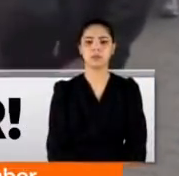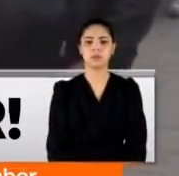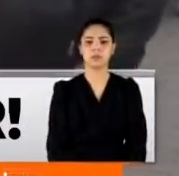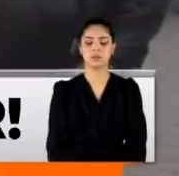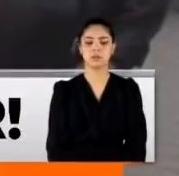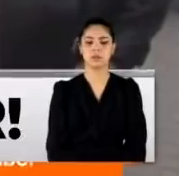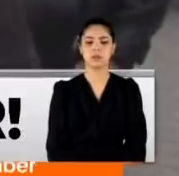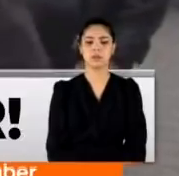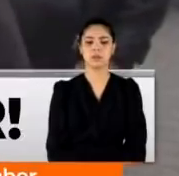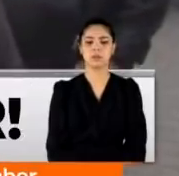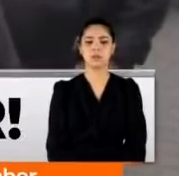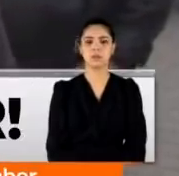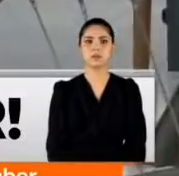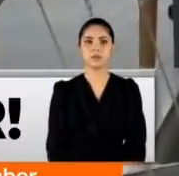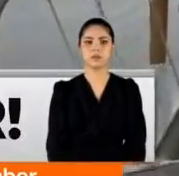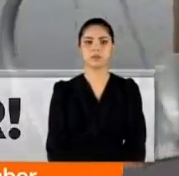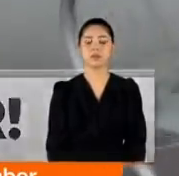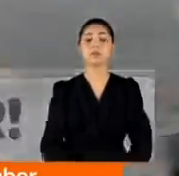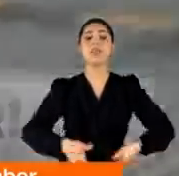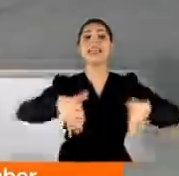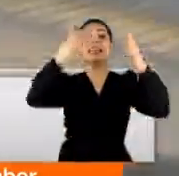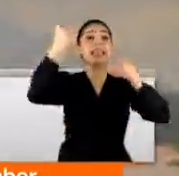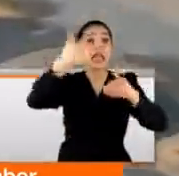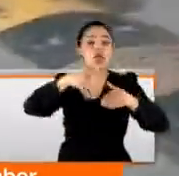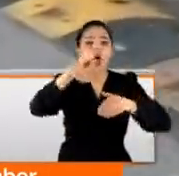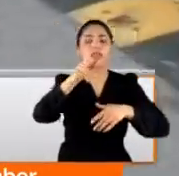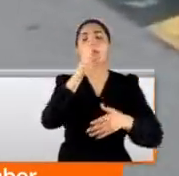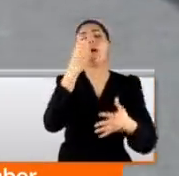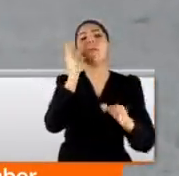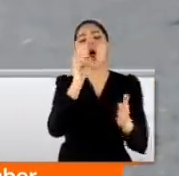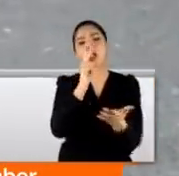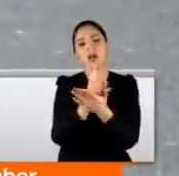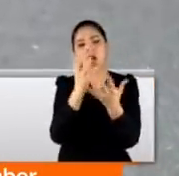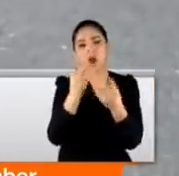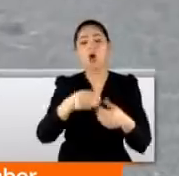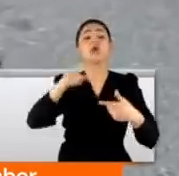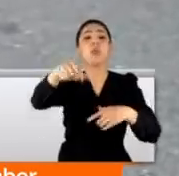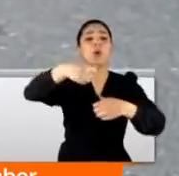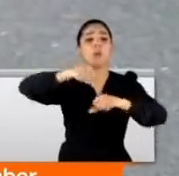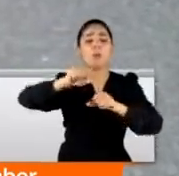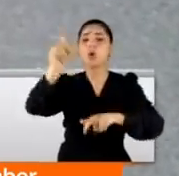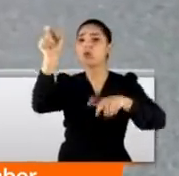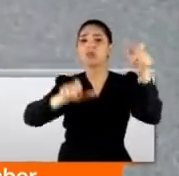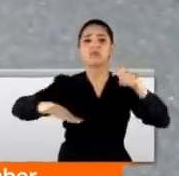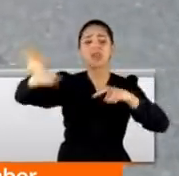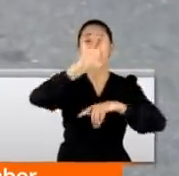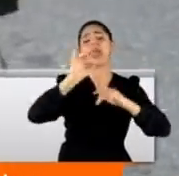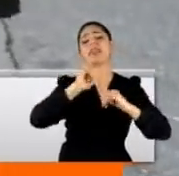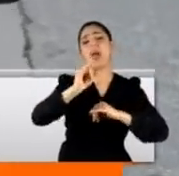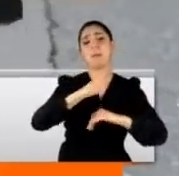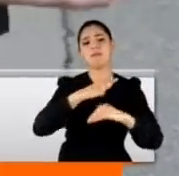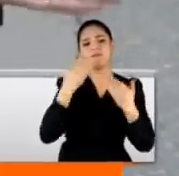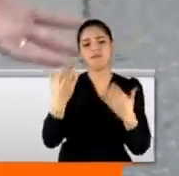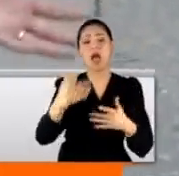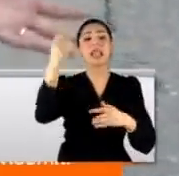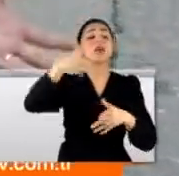Neredeyim? Yürüyorum. Anlatamıyoruz bunları. Site yönetimleri böyle karar aldı. Kuryeler de bu karara tepki gösteriyor. Peki